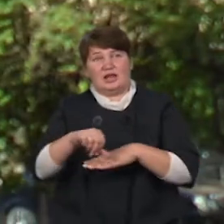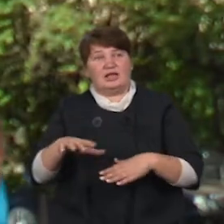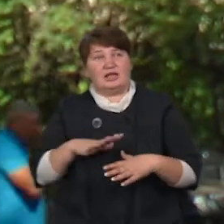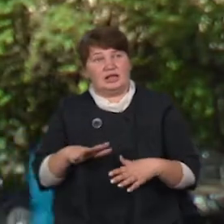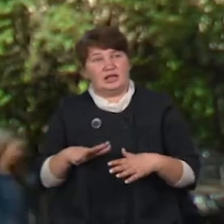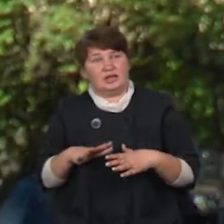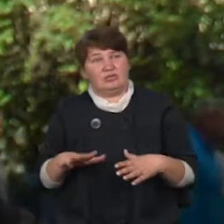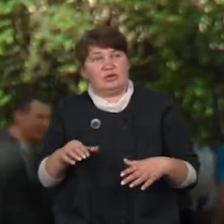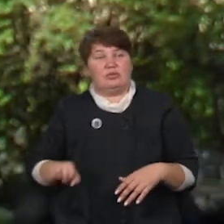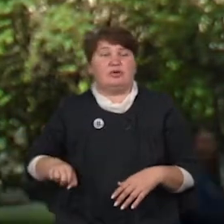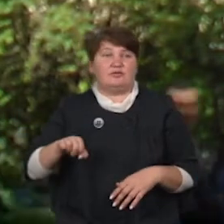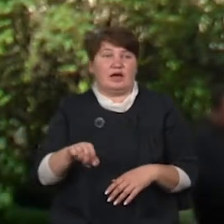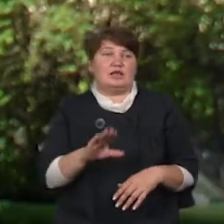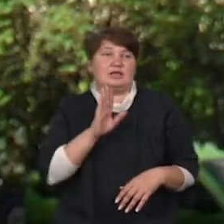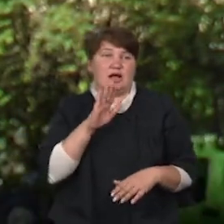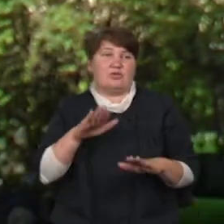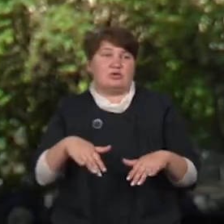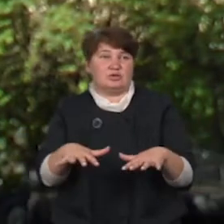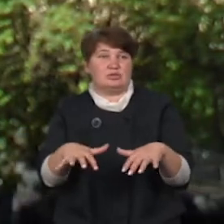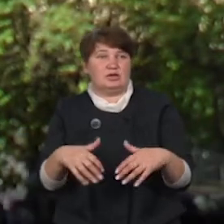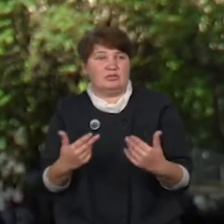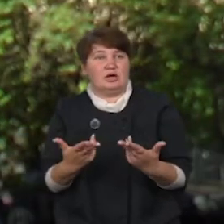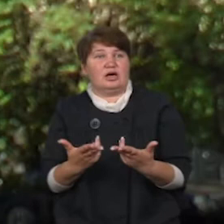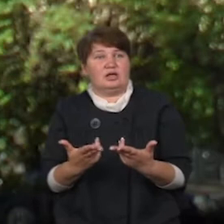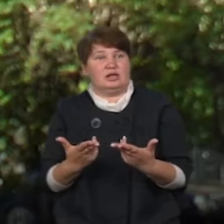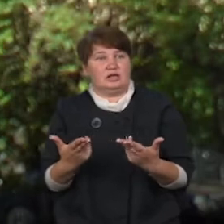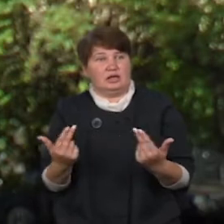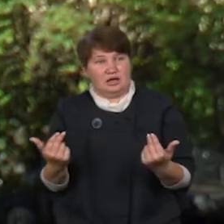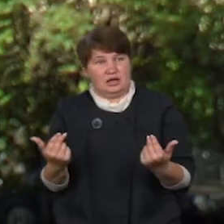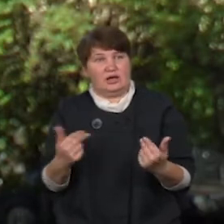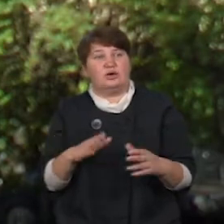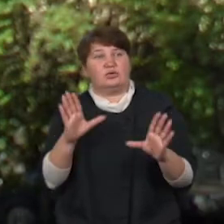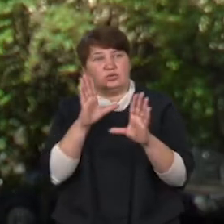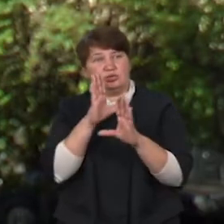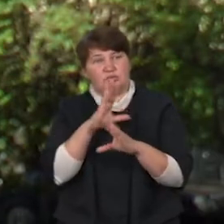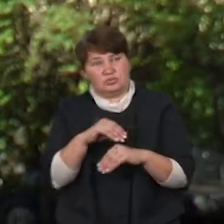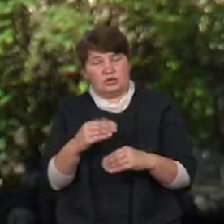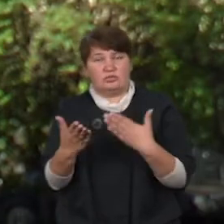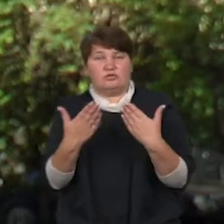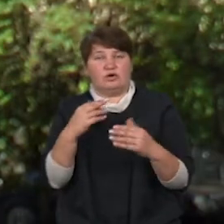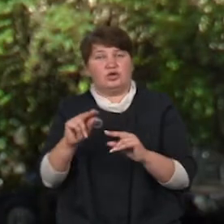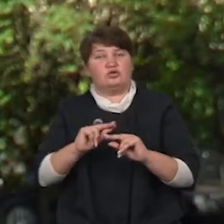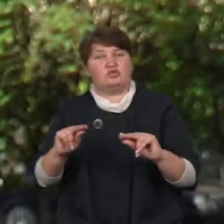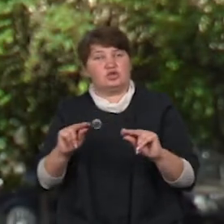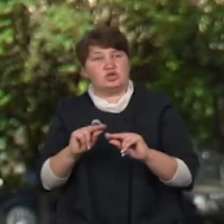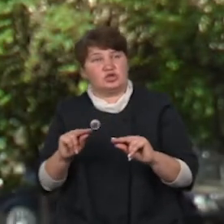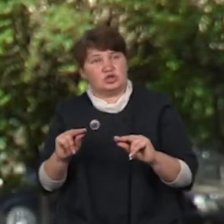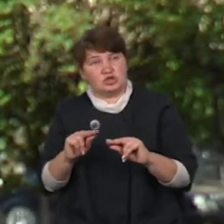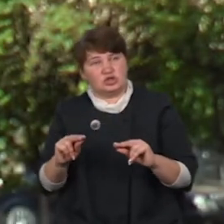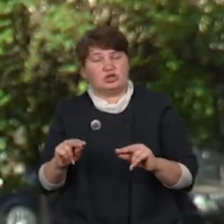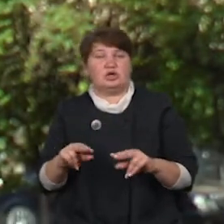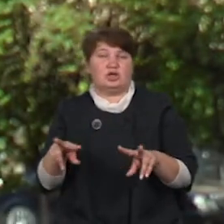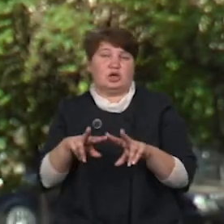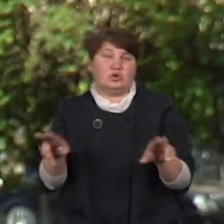привели зранку, а потім забрали. Так встигли поспілкуватися з вчителькою, трошки мати зворотний зв'язок і так само